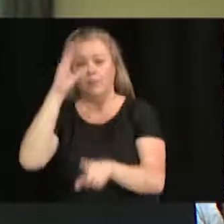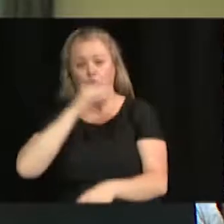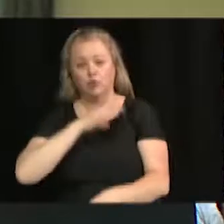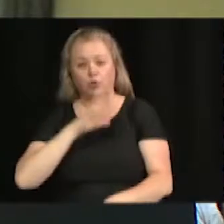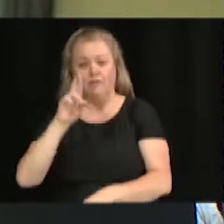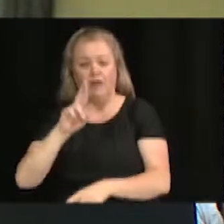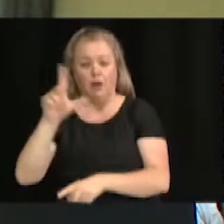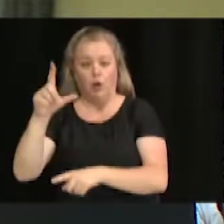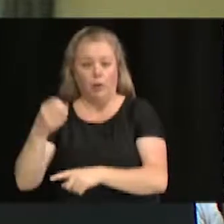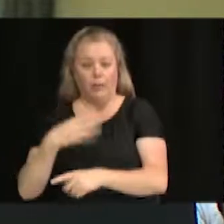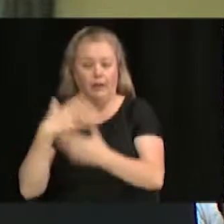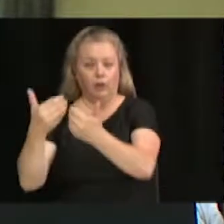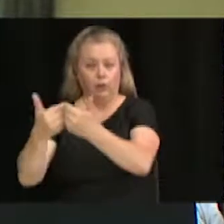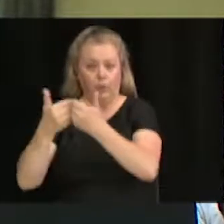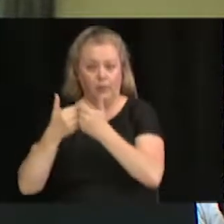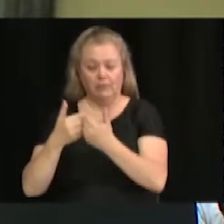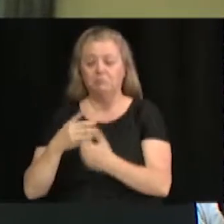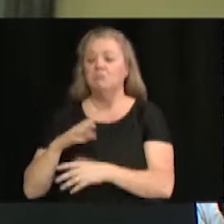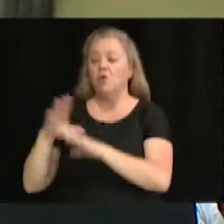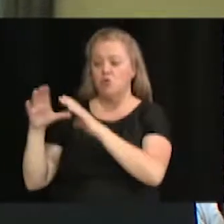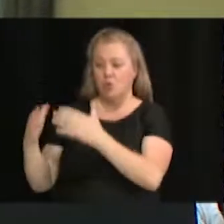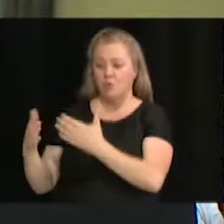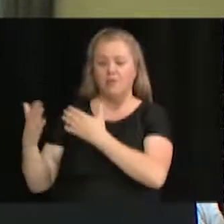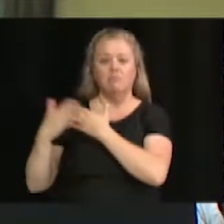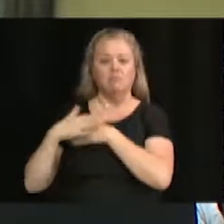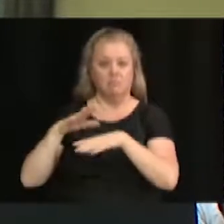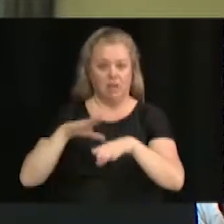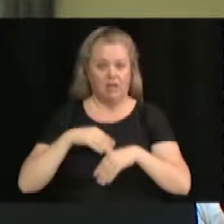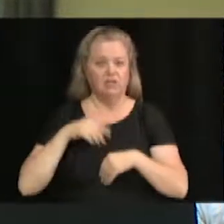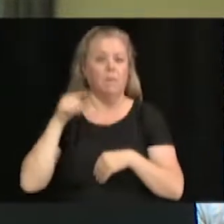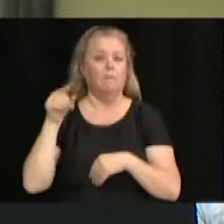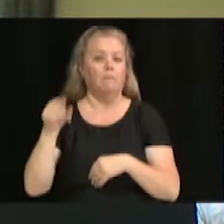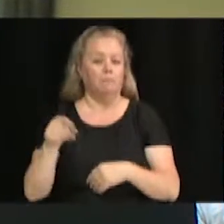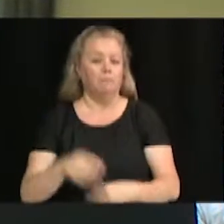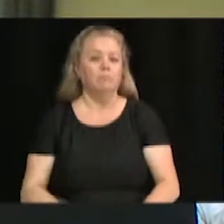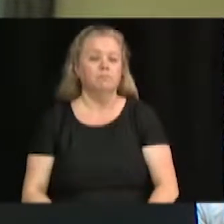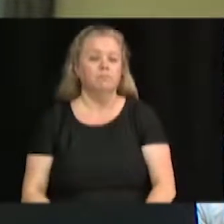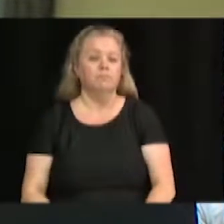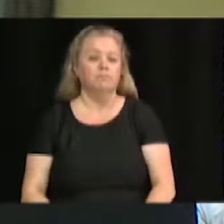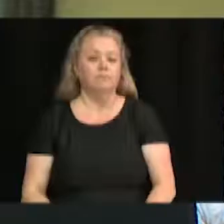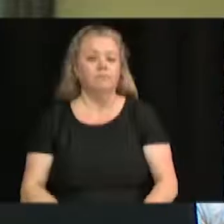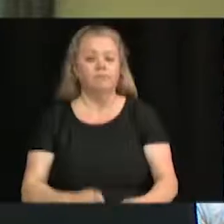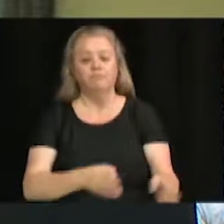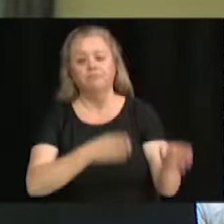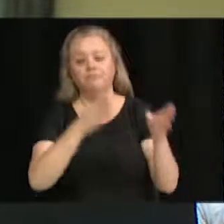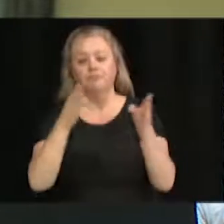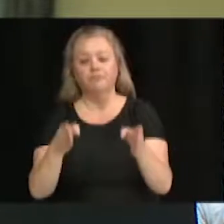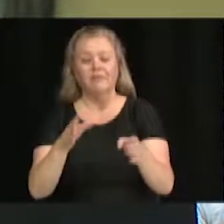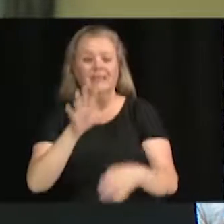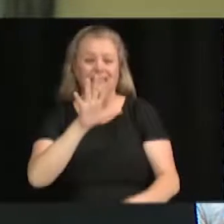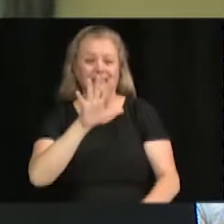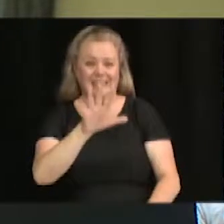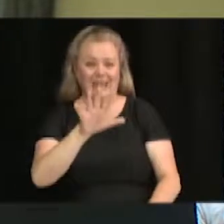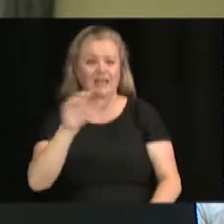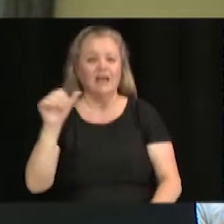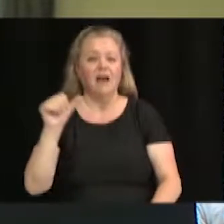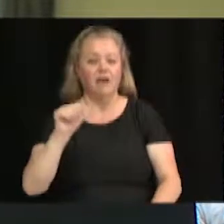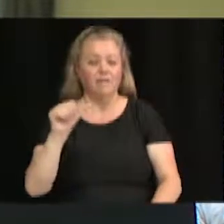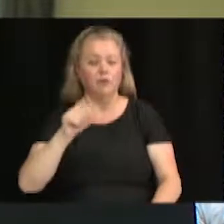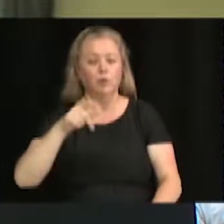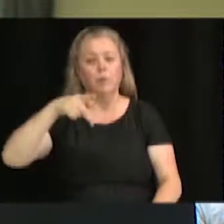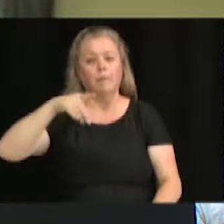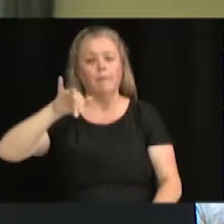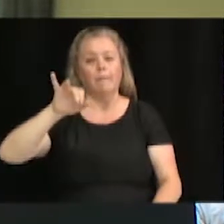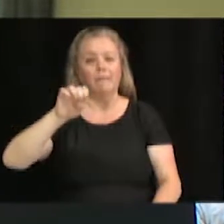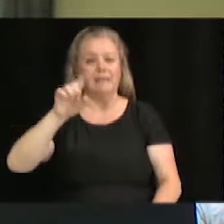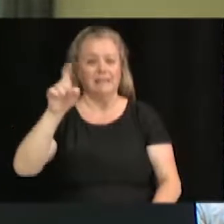Le CCU recommande également d'accorder les dérogations mineures telles que formulées. Pour l'immeuble du 5 Avenue Pidis, formulé par